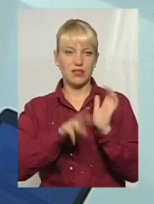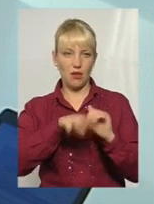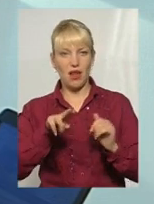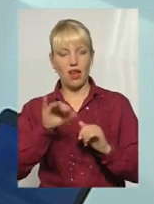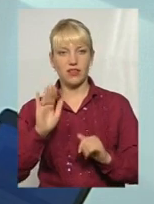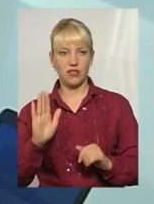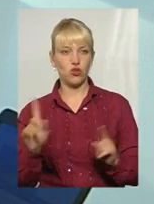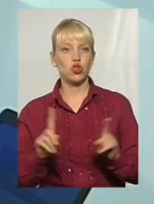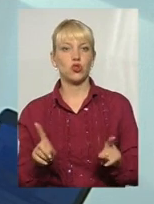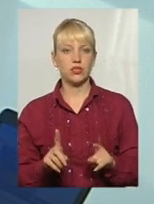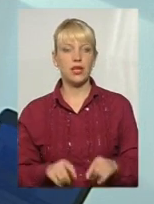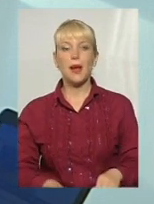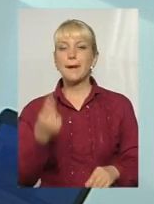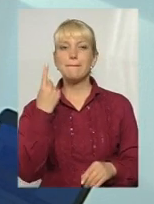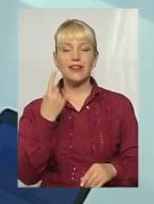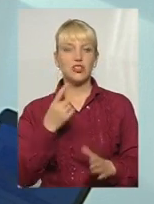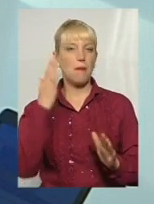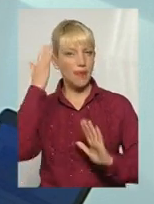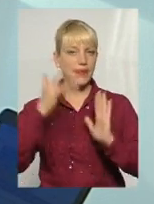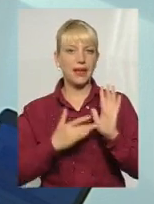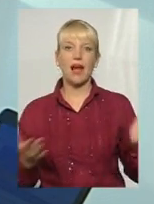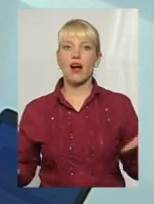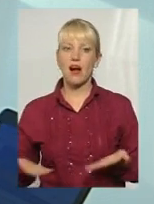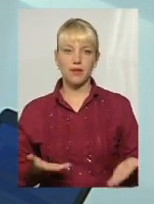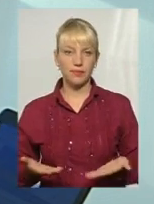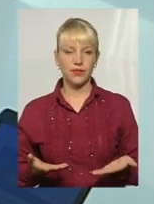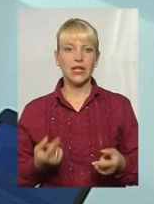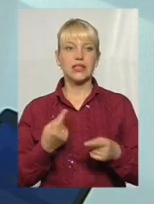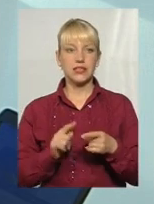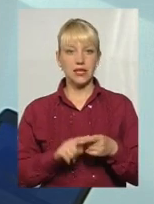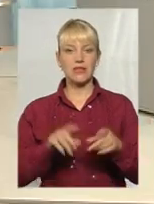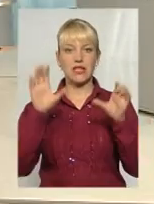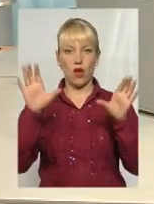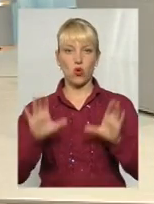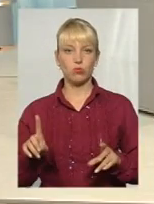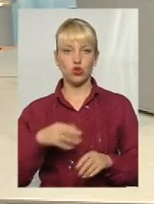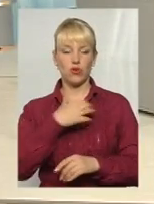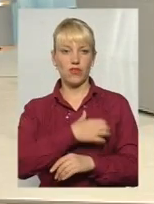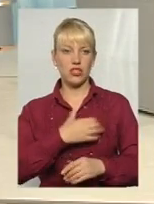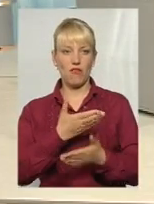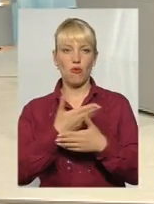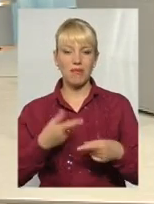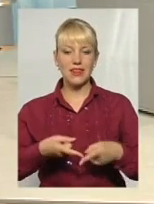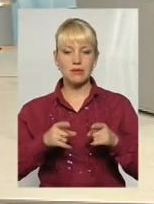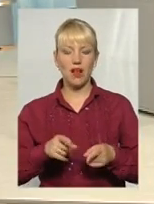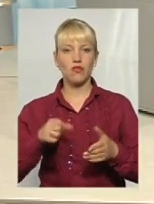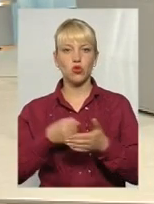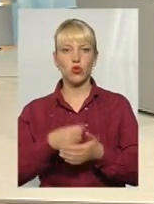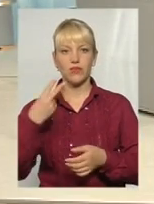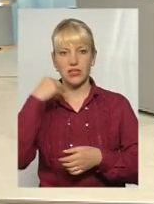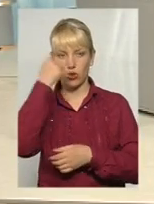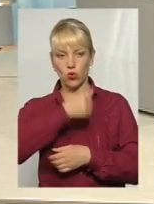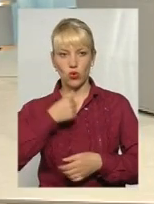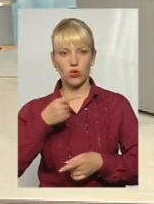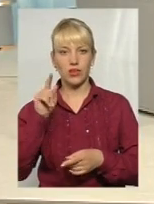Тому мета перша, і цим законом, що важливо, ми насправді до 20-го року поступово.